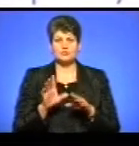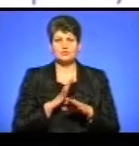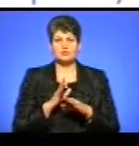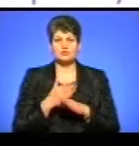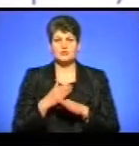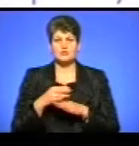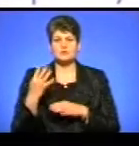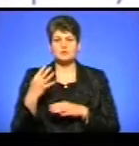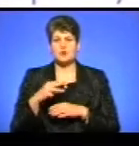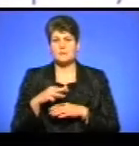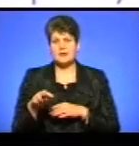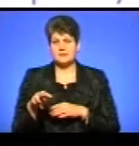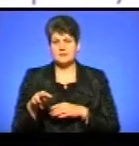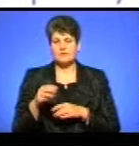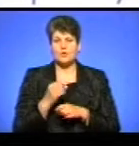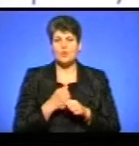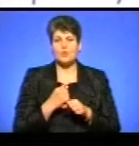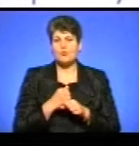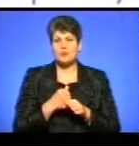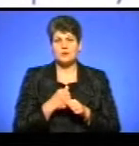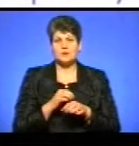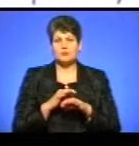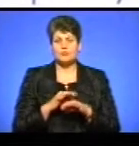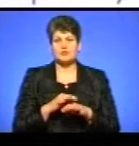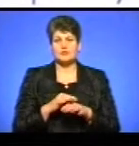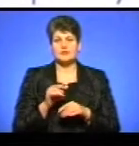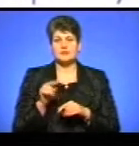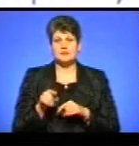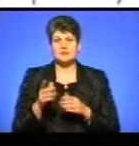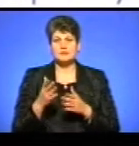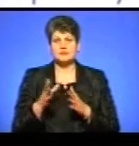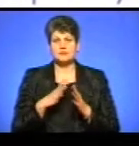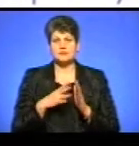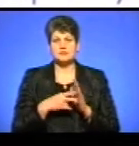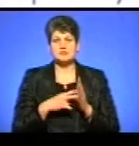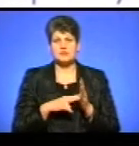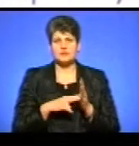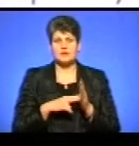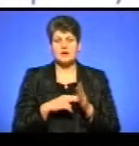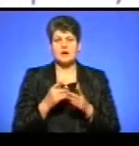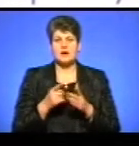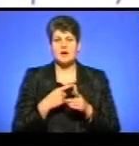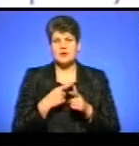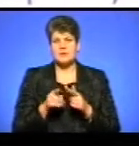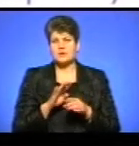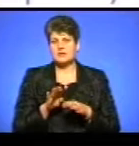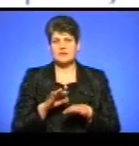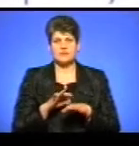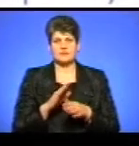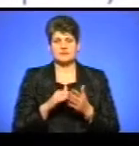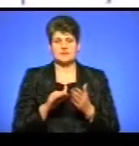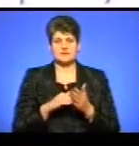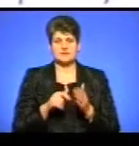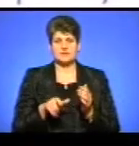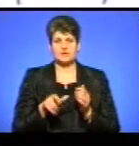40 метрів, роботи проводилися не там, де вони заплановані, або не проводилися взагалі. Наприклад, так по